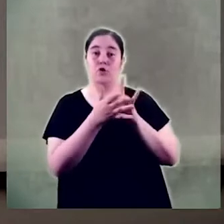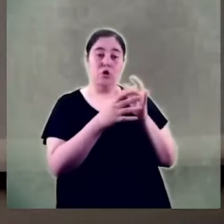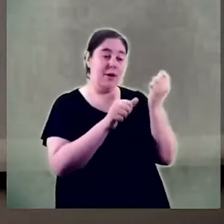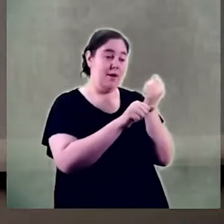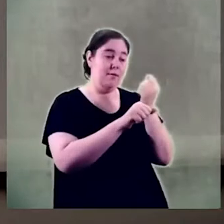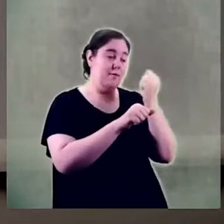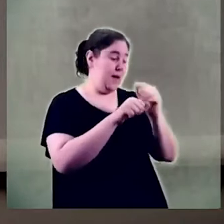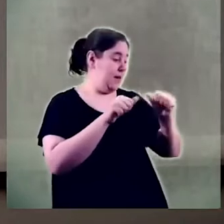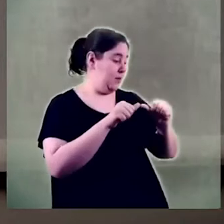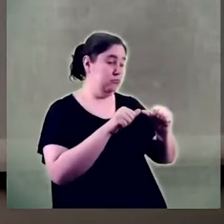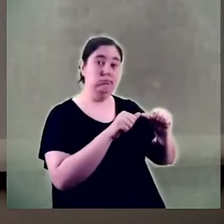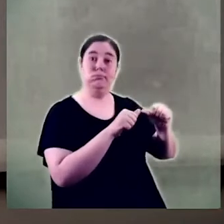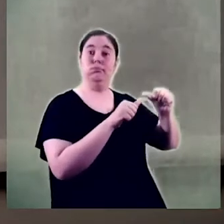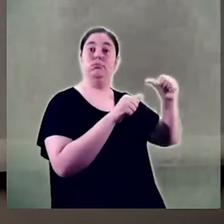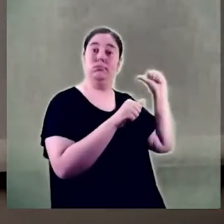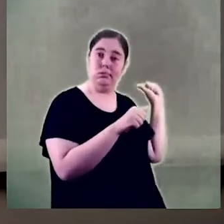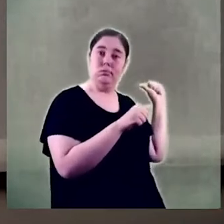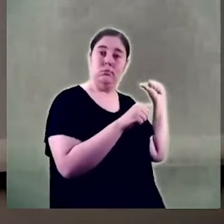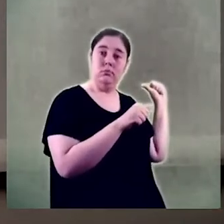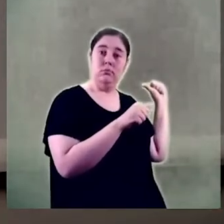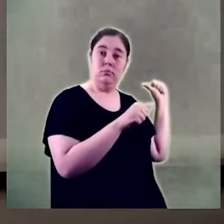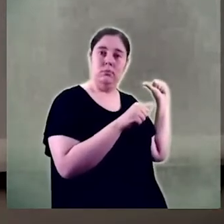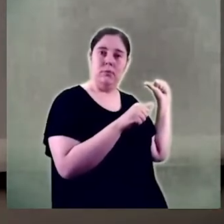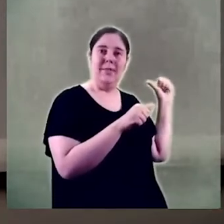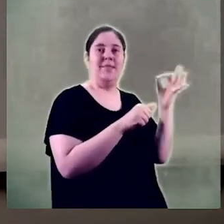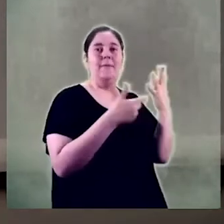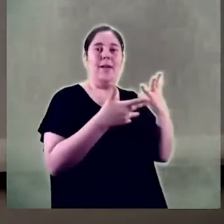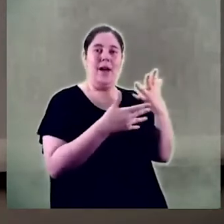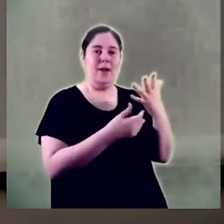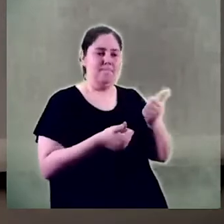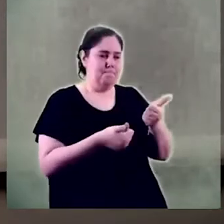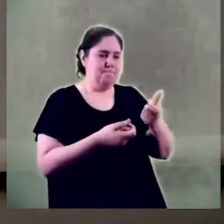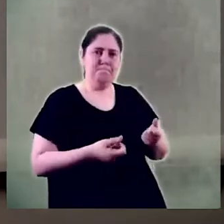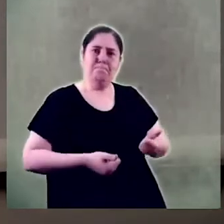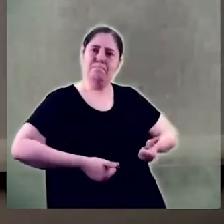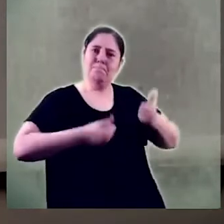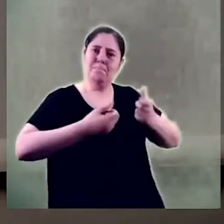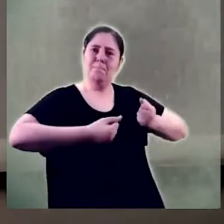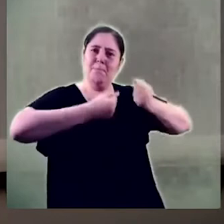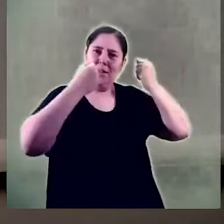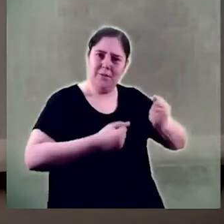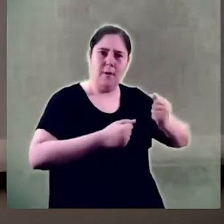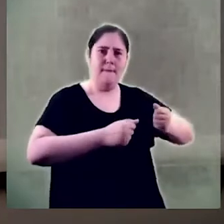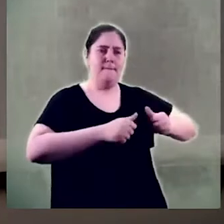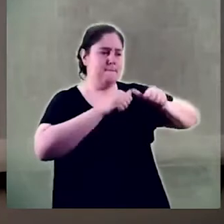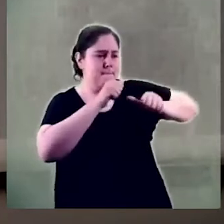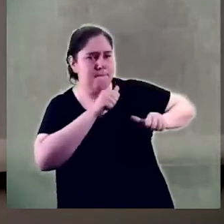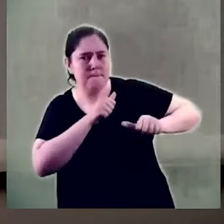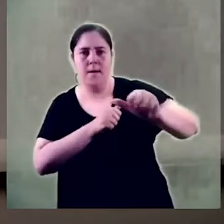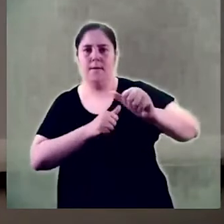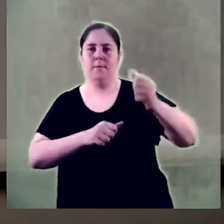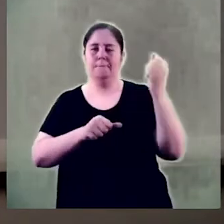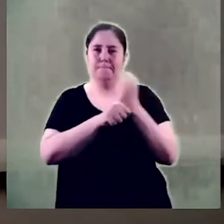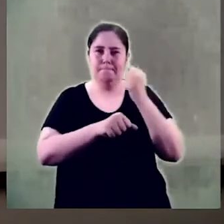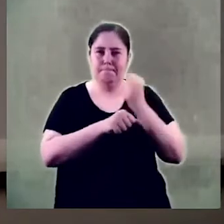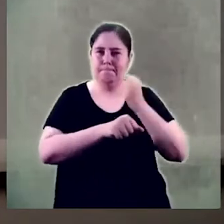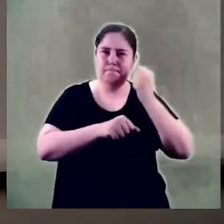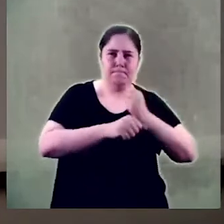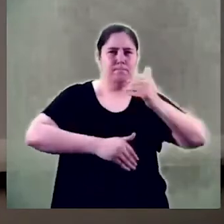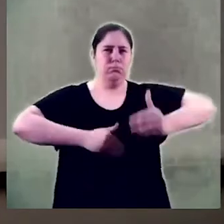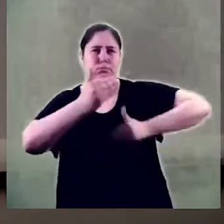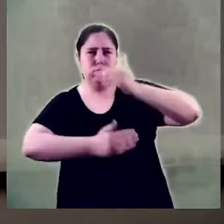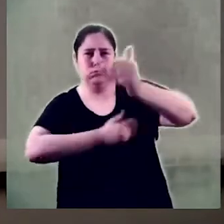terme però que és necessari enfortir. Em garanteixo o em refereixo a la necessitat de